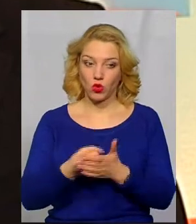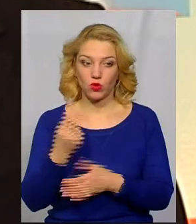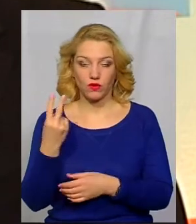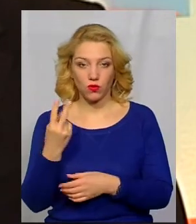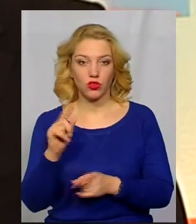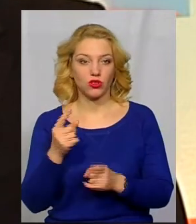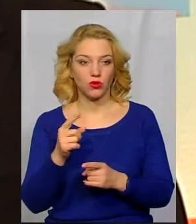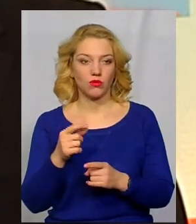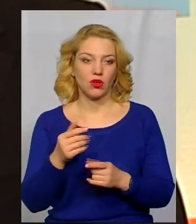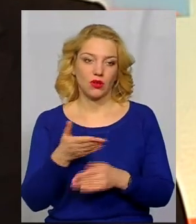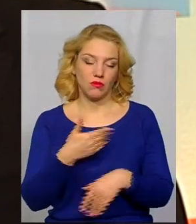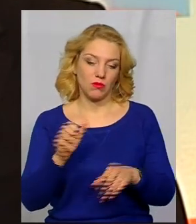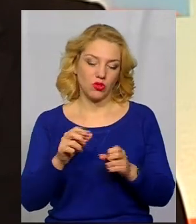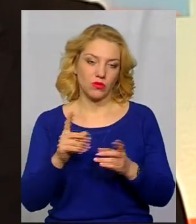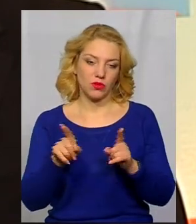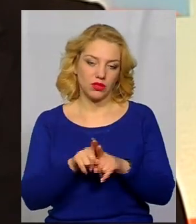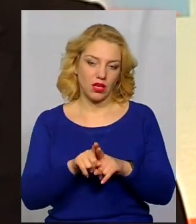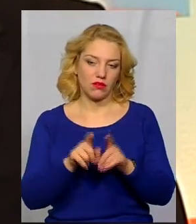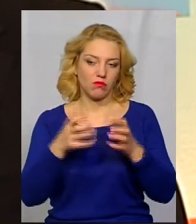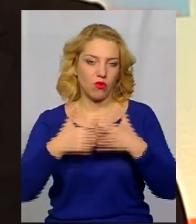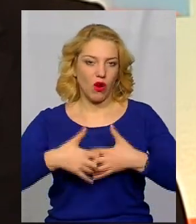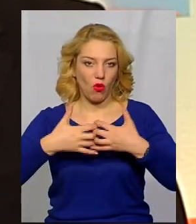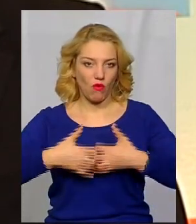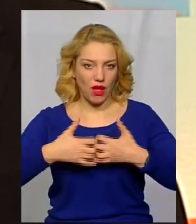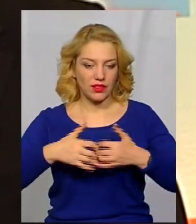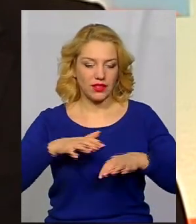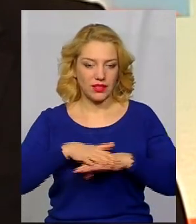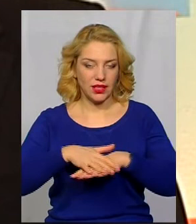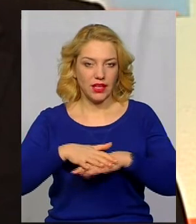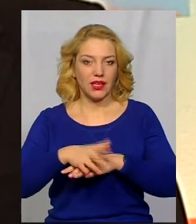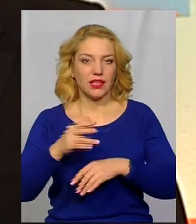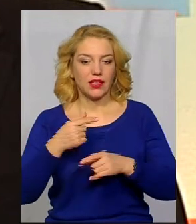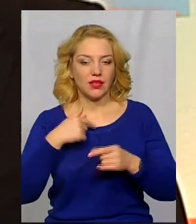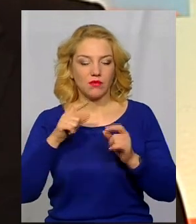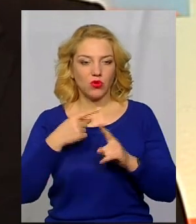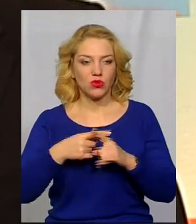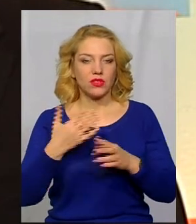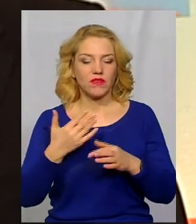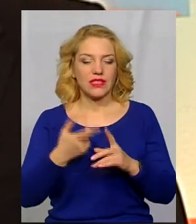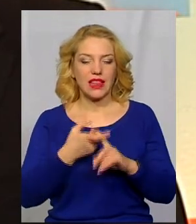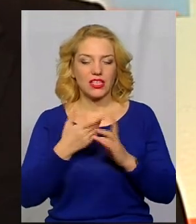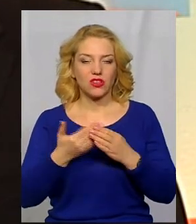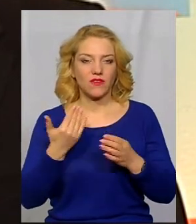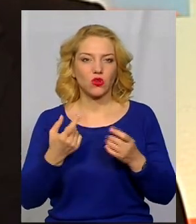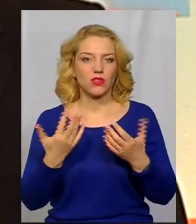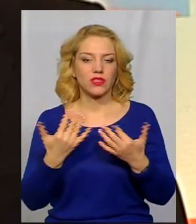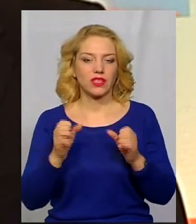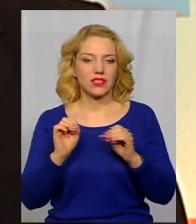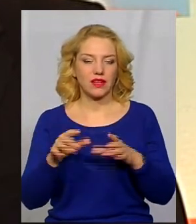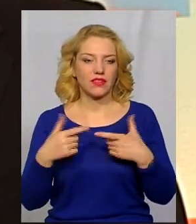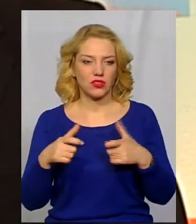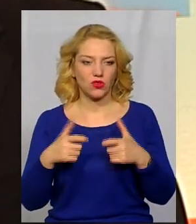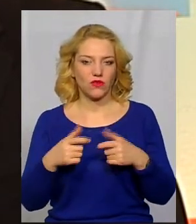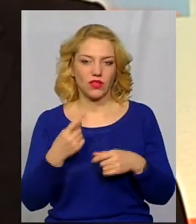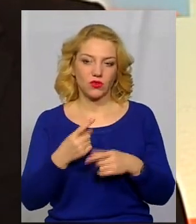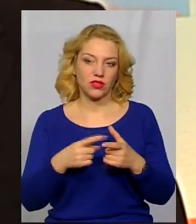Тому ми можемо так порахувати. Плюс він мав, в залежності від того, скільки він здав тестування, він мав теж один або